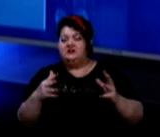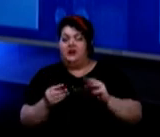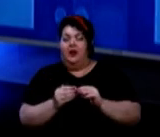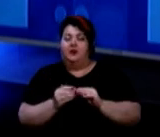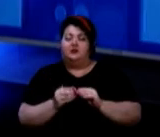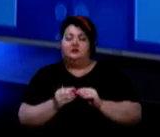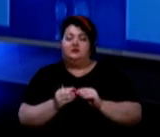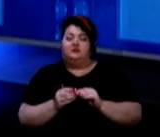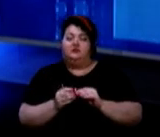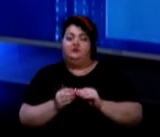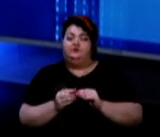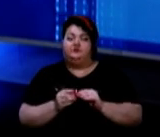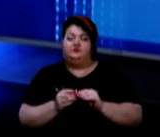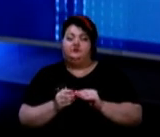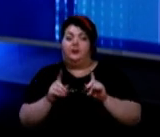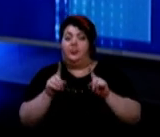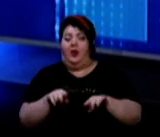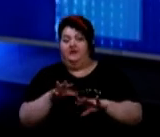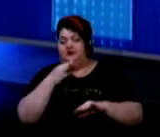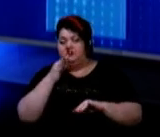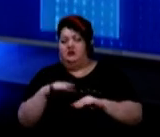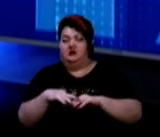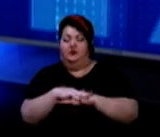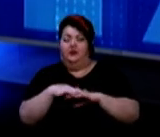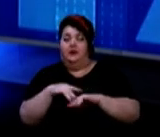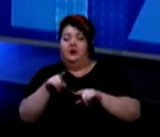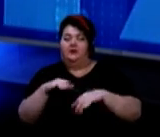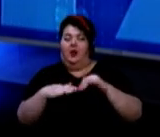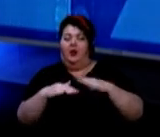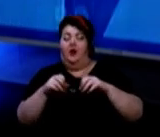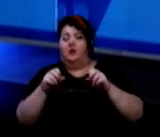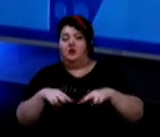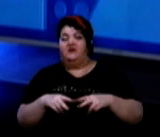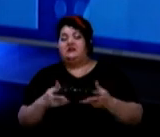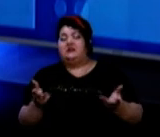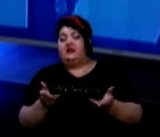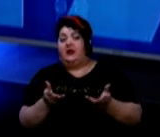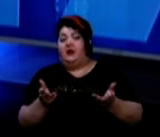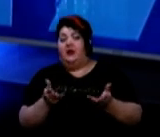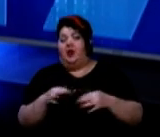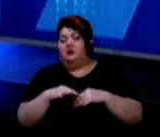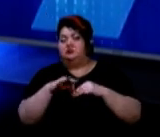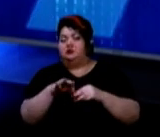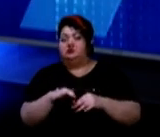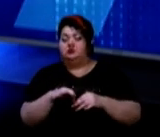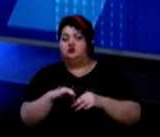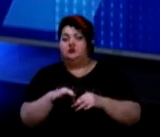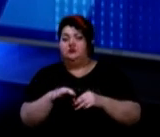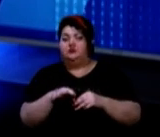кажемо, навіть не скажемо населення, а тих професій, які здійснюють